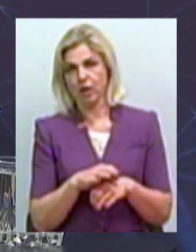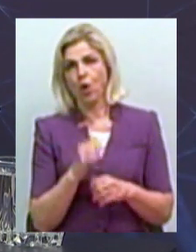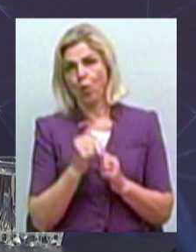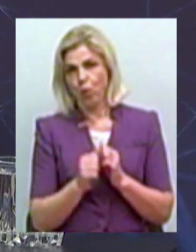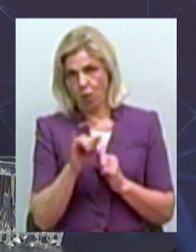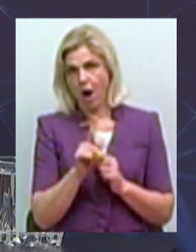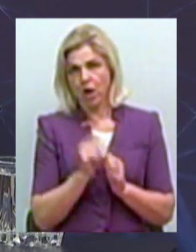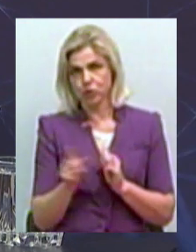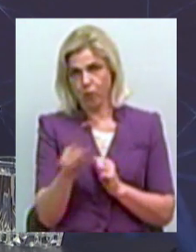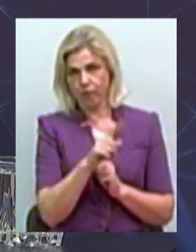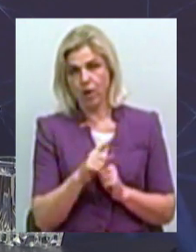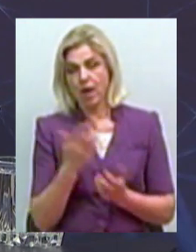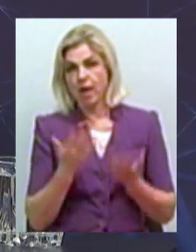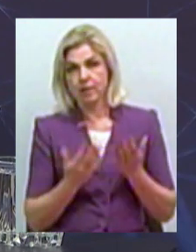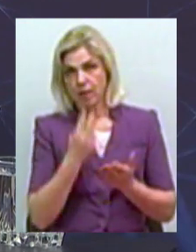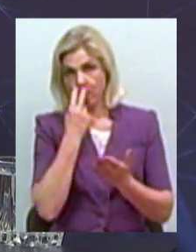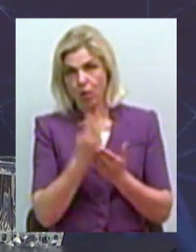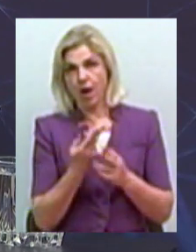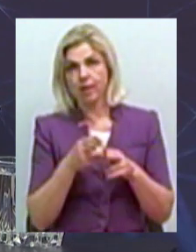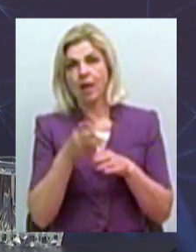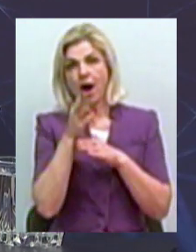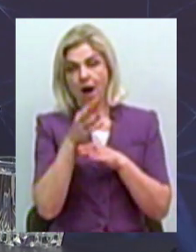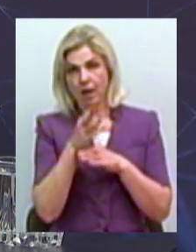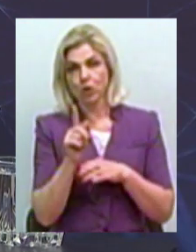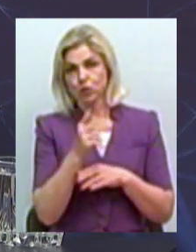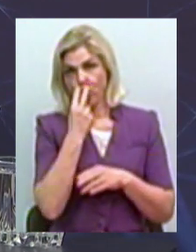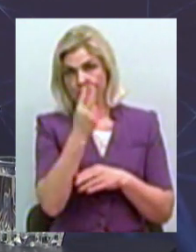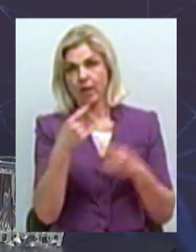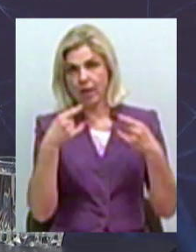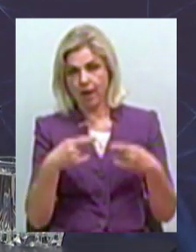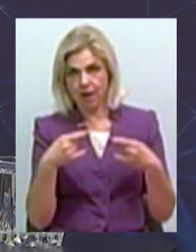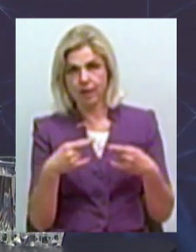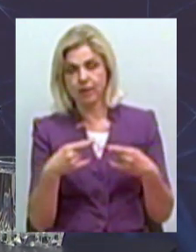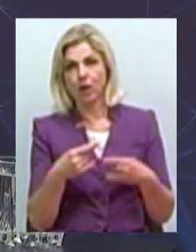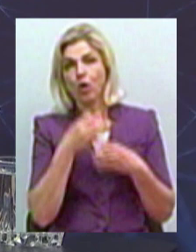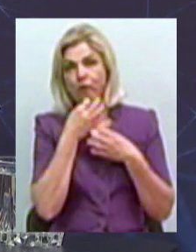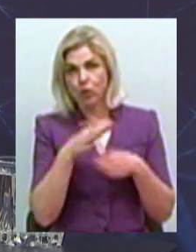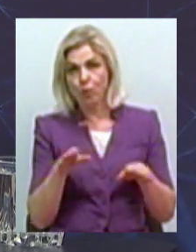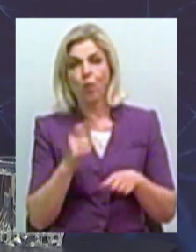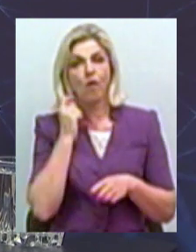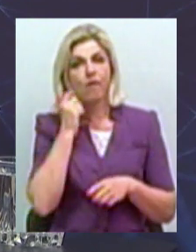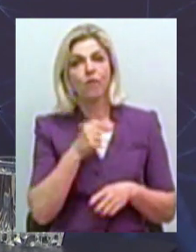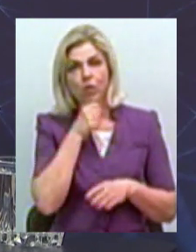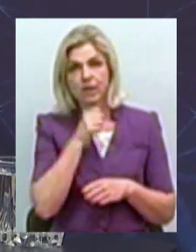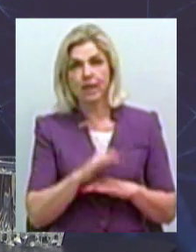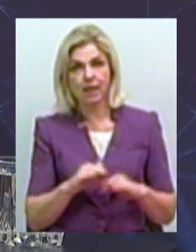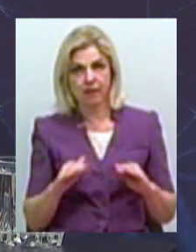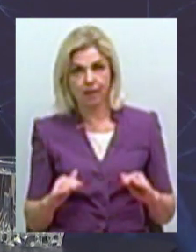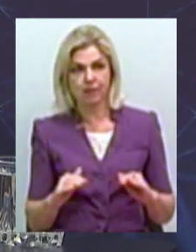усіх. Якщо показати ці кадри, які ми бачили на екрані, в будь-якому віці дитині,